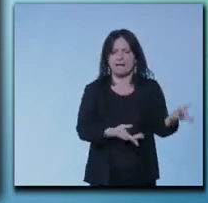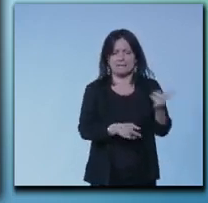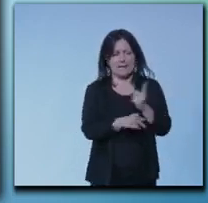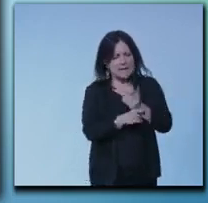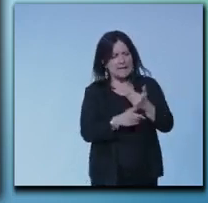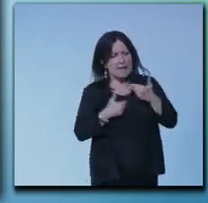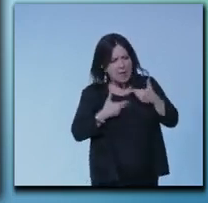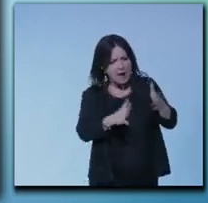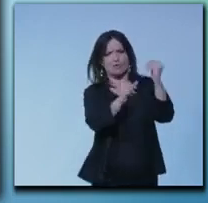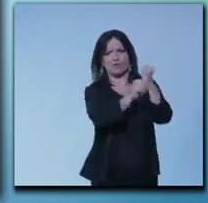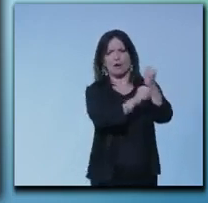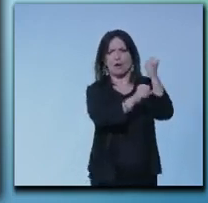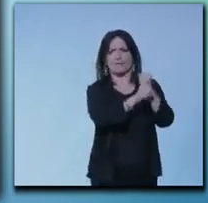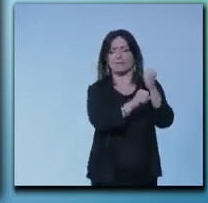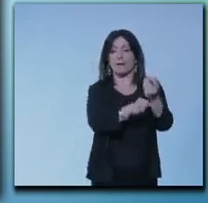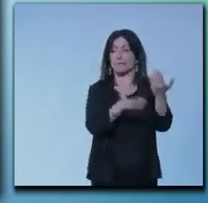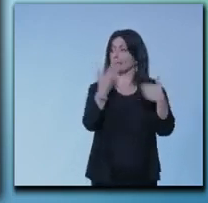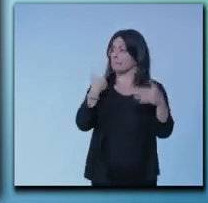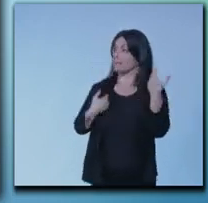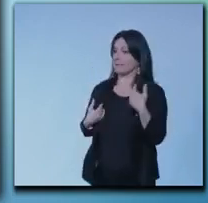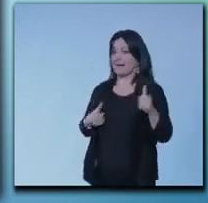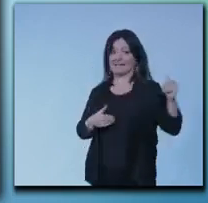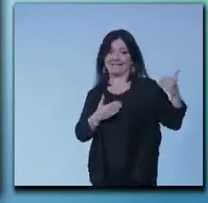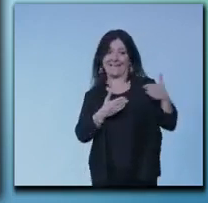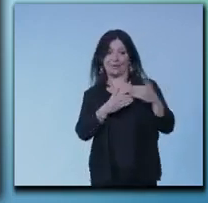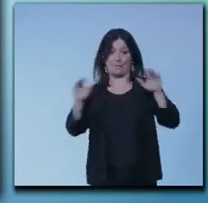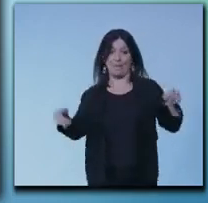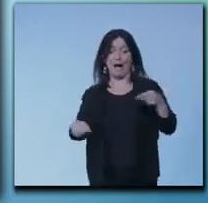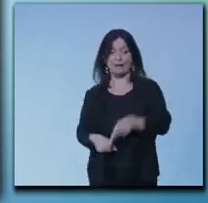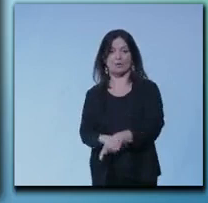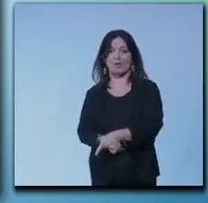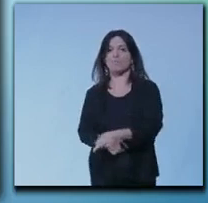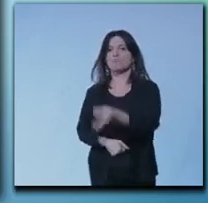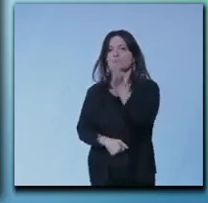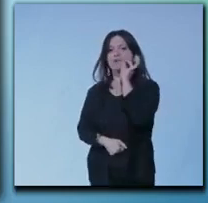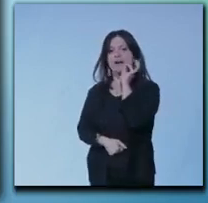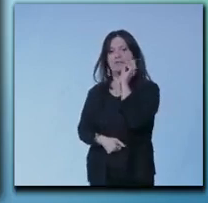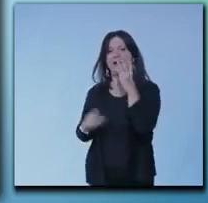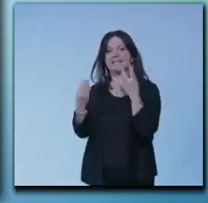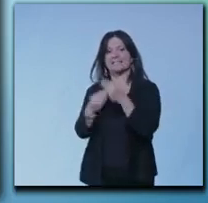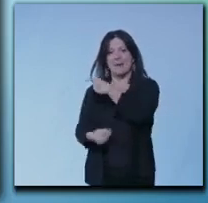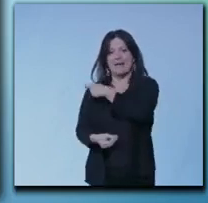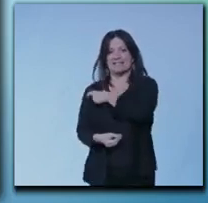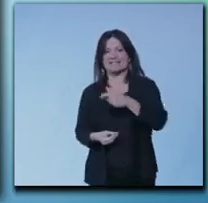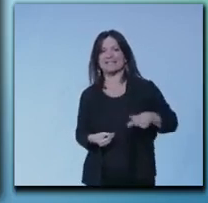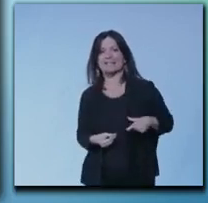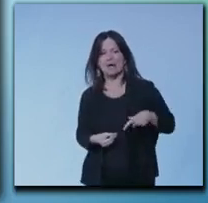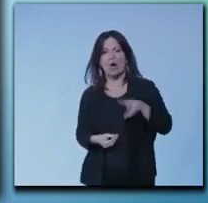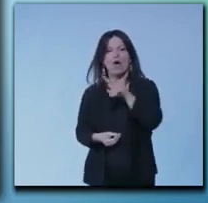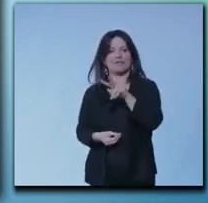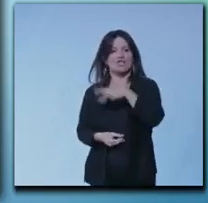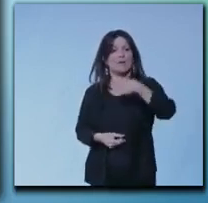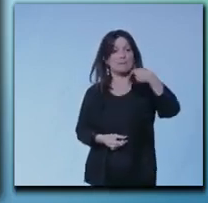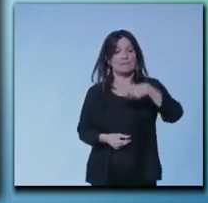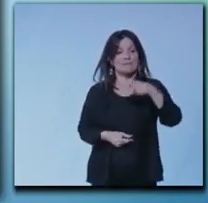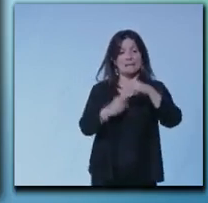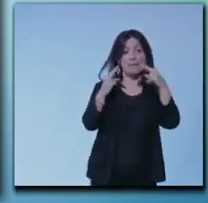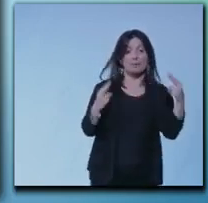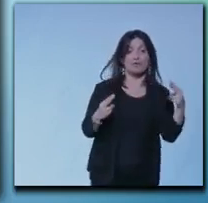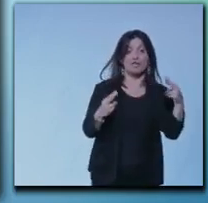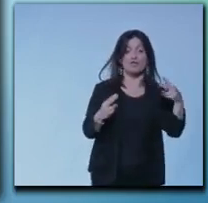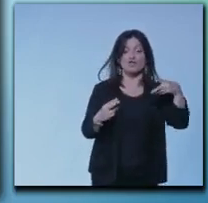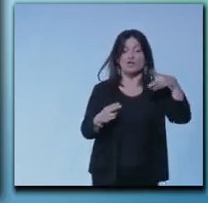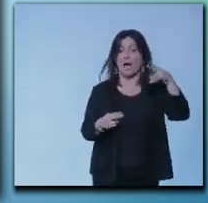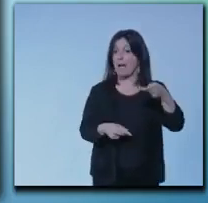ho bevuto il caffè prima dietro il palco con il sindaco di Vigevano, il presidente della provincia di Pavia, c'è una